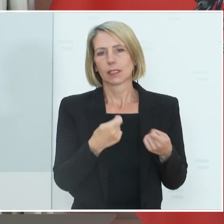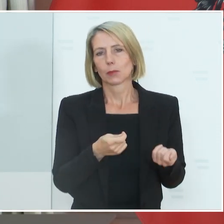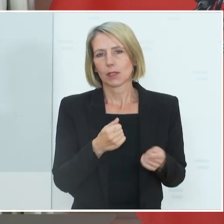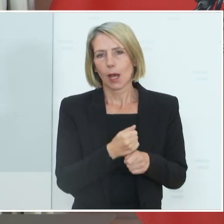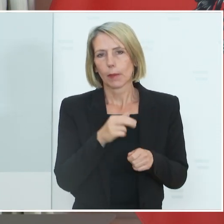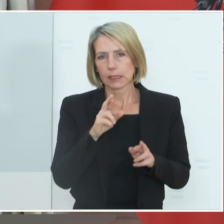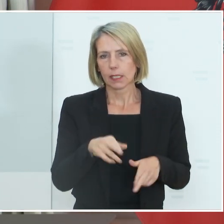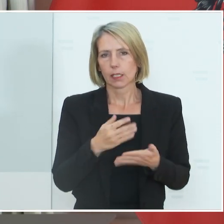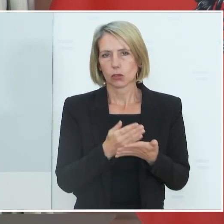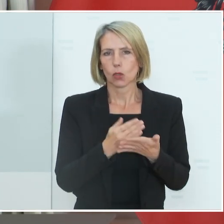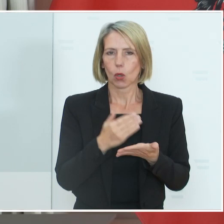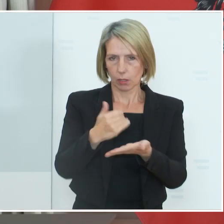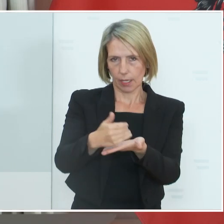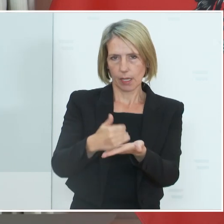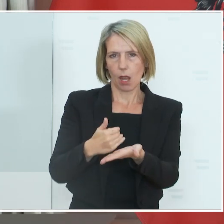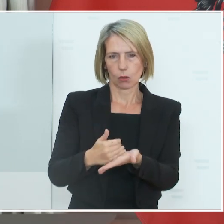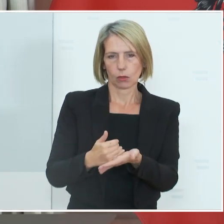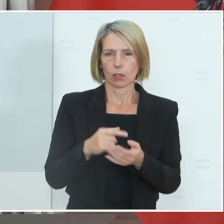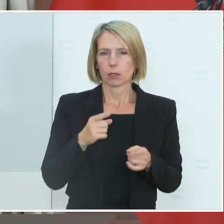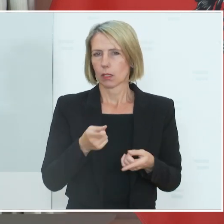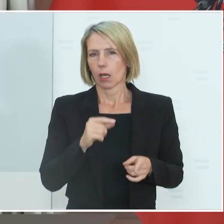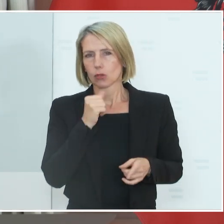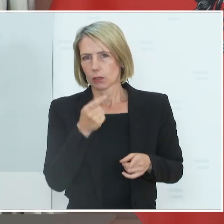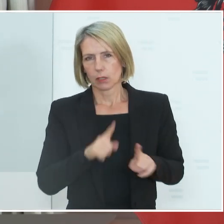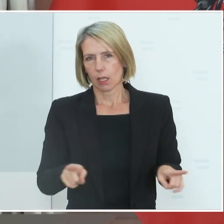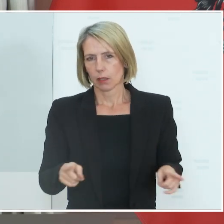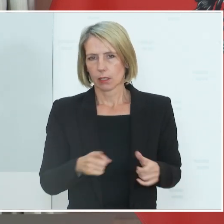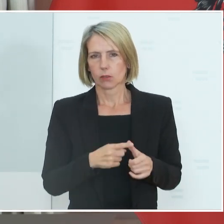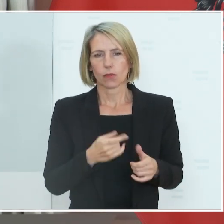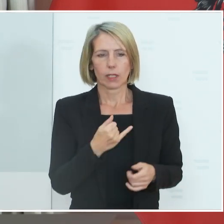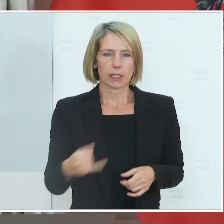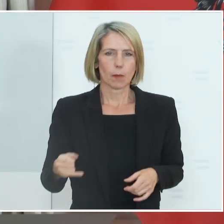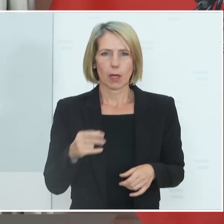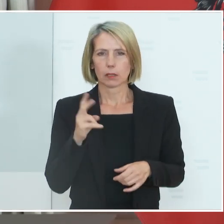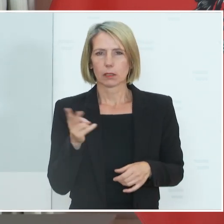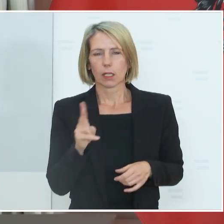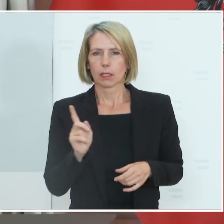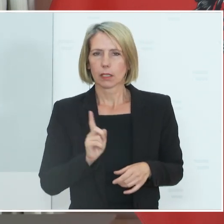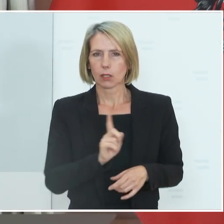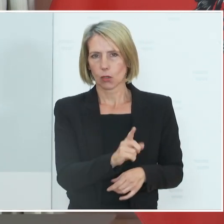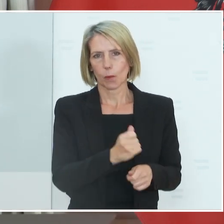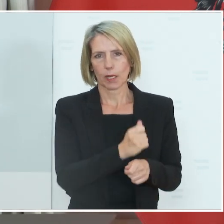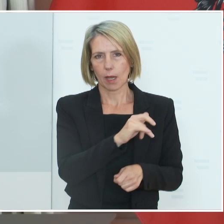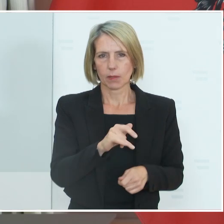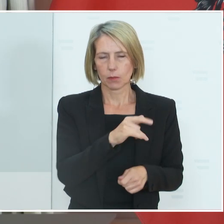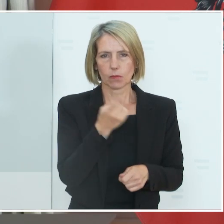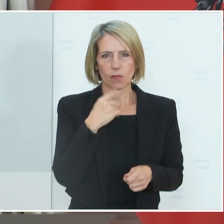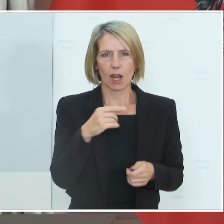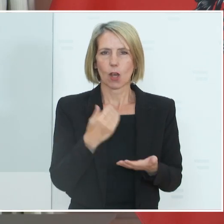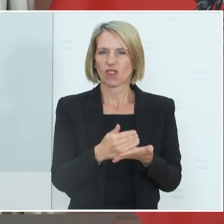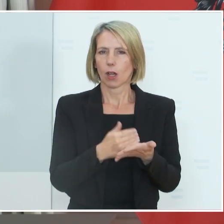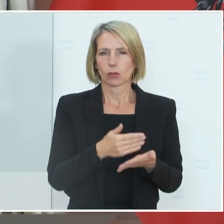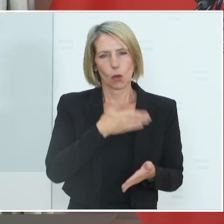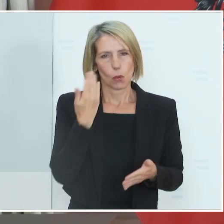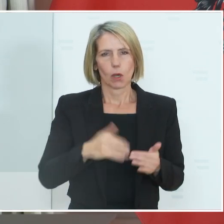geändert im Arbeitsrecht. Die würden auch nicht anders sein, wenn jemand den Arbeitsort nicht betreten kann, weil er gewisse Voraussetzungen nicht erfüllt. Dann wäre das